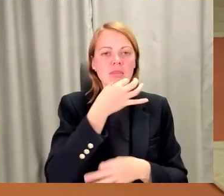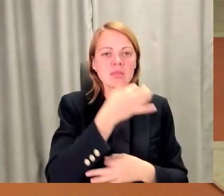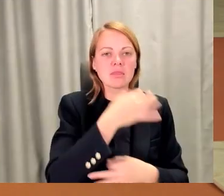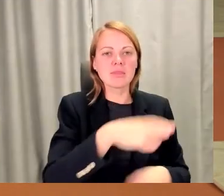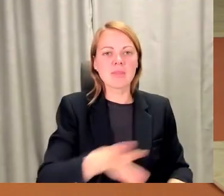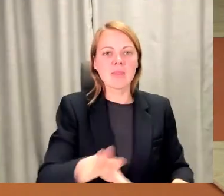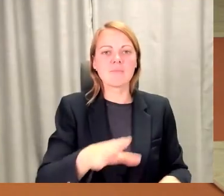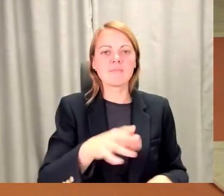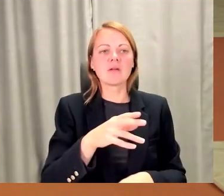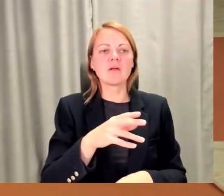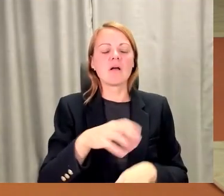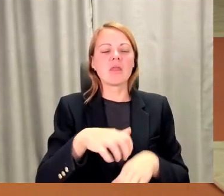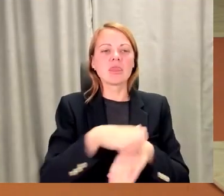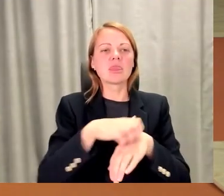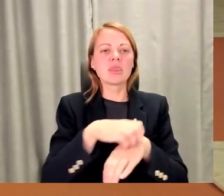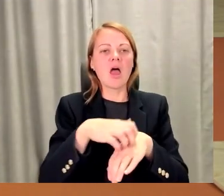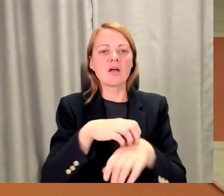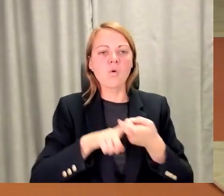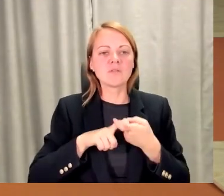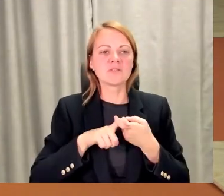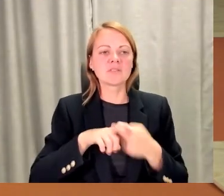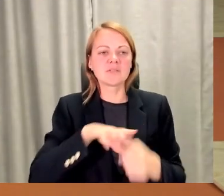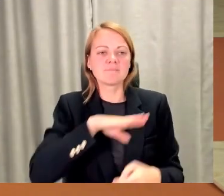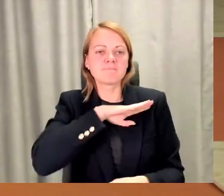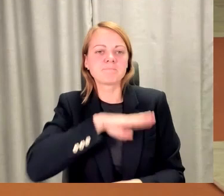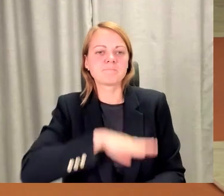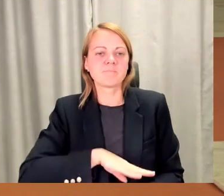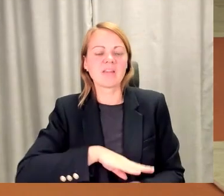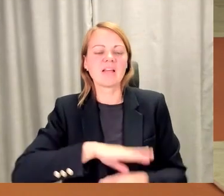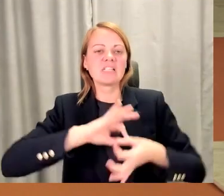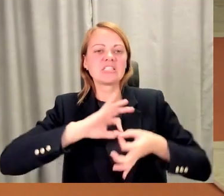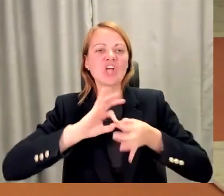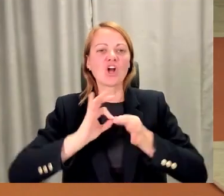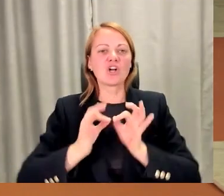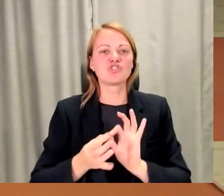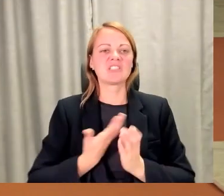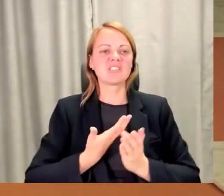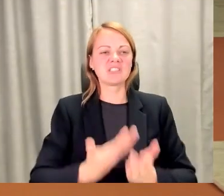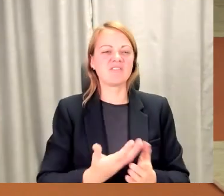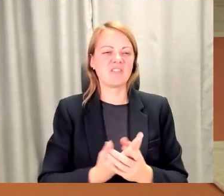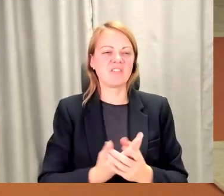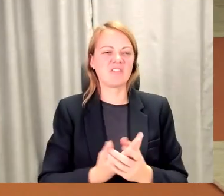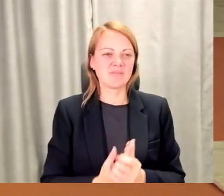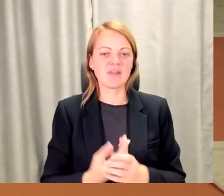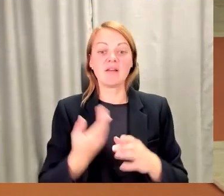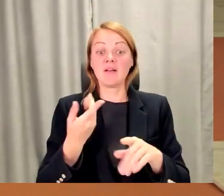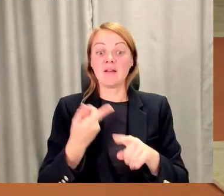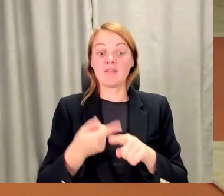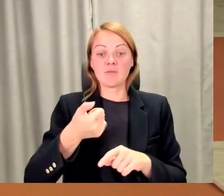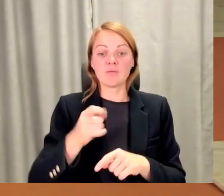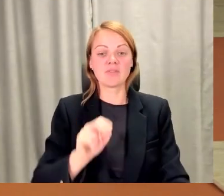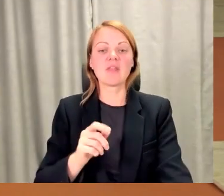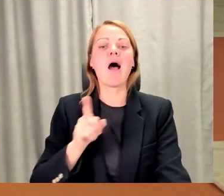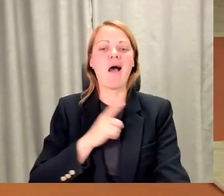tik ļoti daudzās dzīves sarežģītībā vēl. Gunāri, paldies, ka esi vēl ar mums. Jā, no manas puses arī trīs